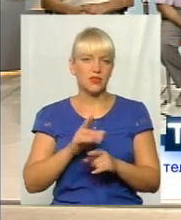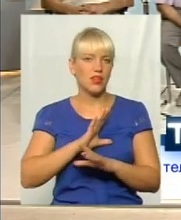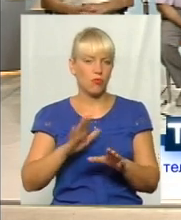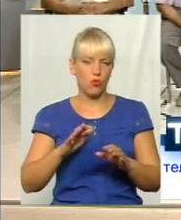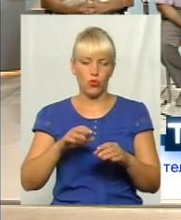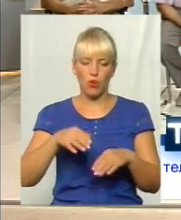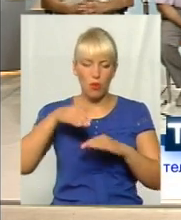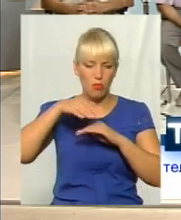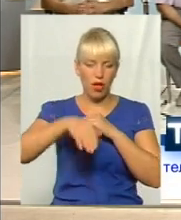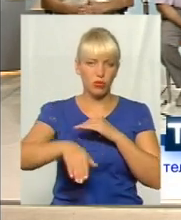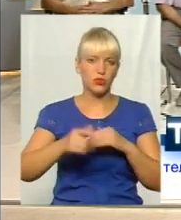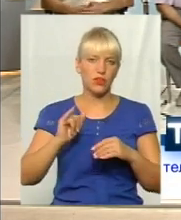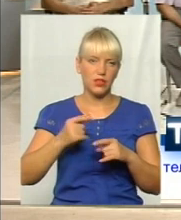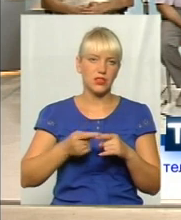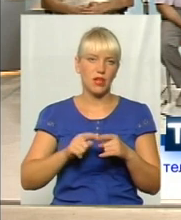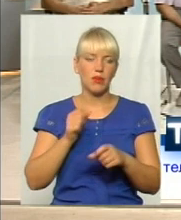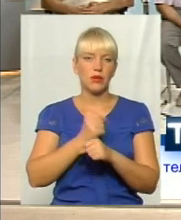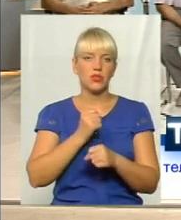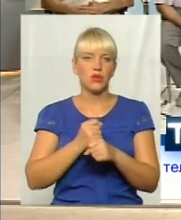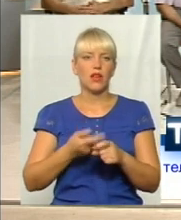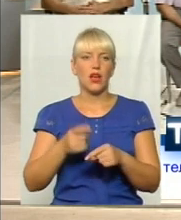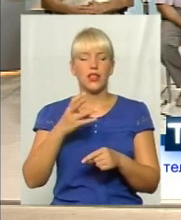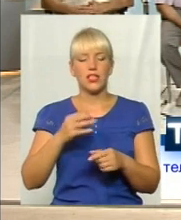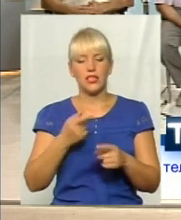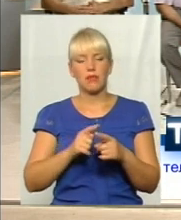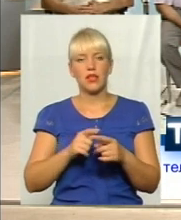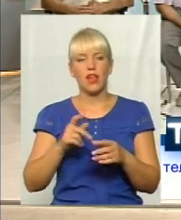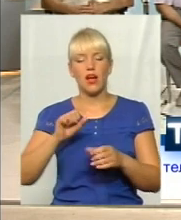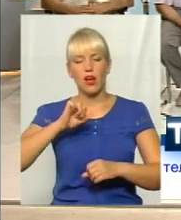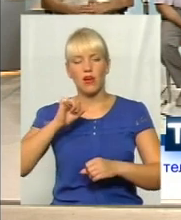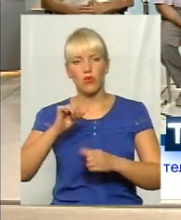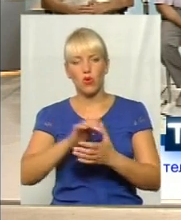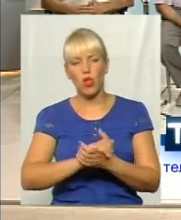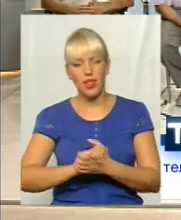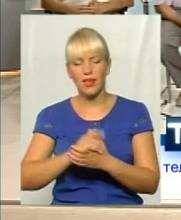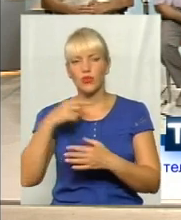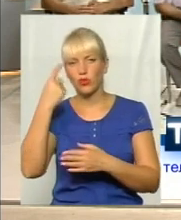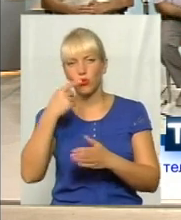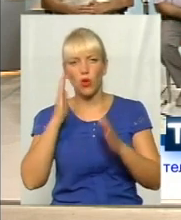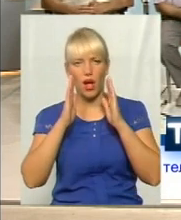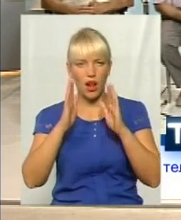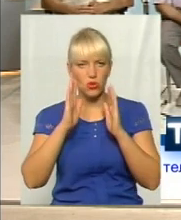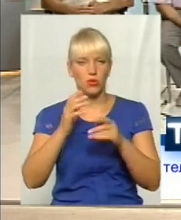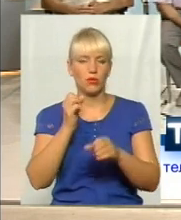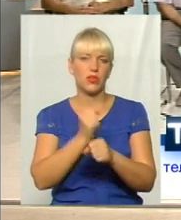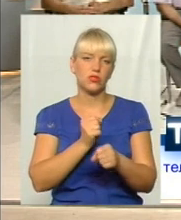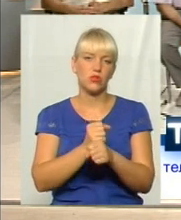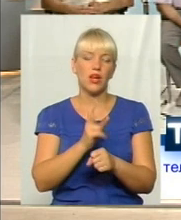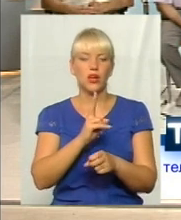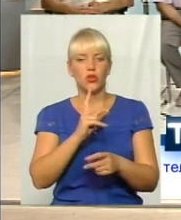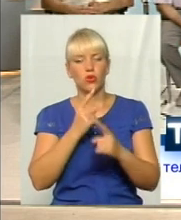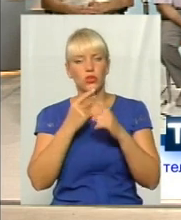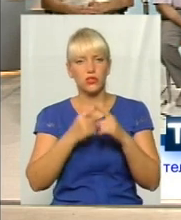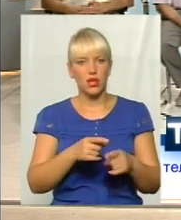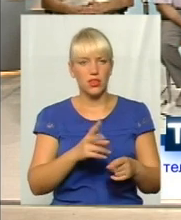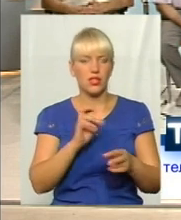пандусів не було. І з ними працювали, їх запрошували на колегії, з ними індивідуально працювали. Деякі, звичайно, пішли на зустрій, деякі